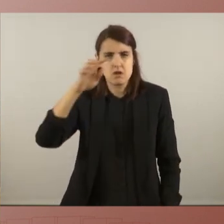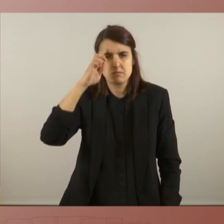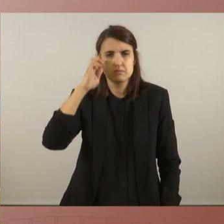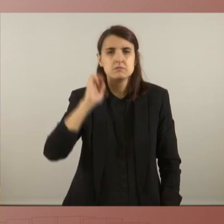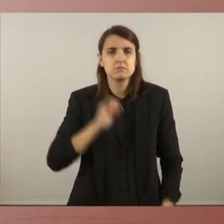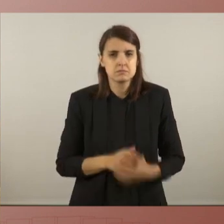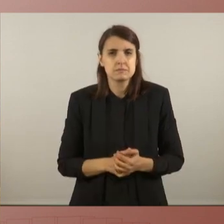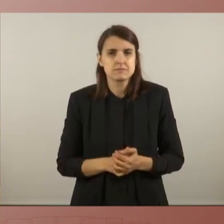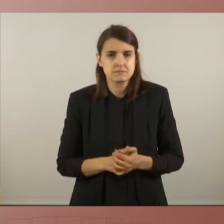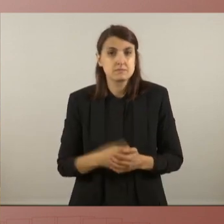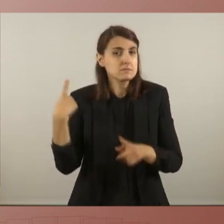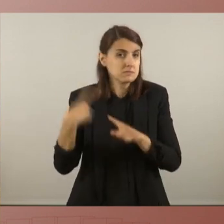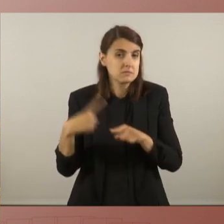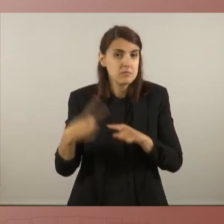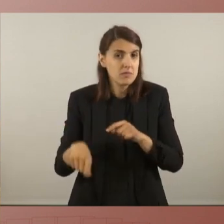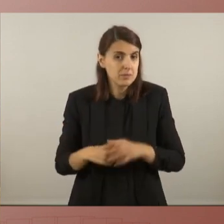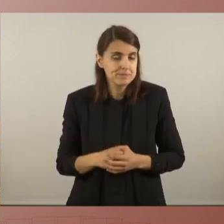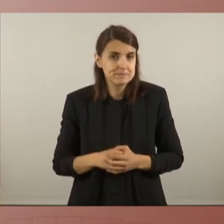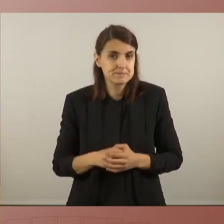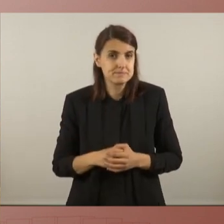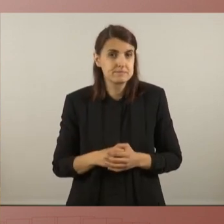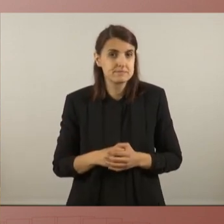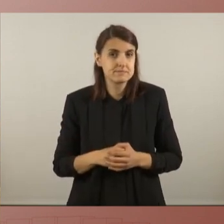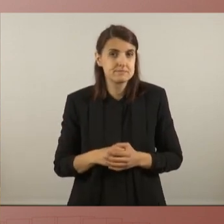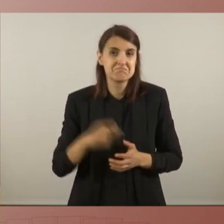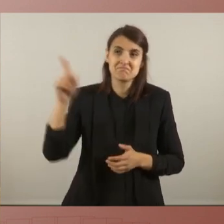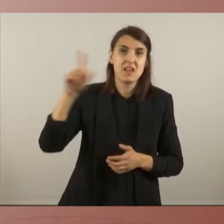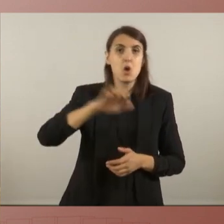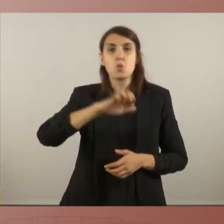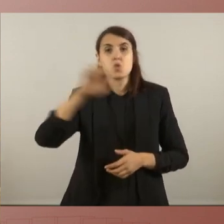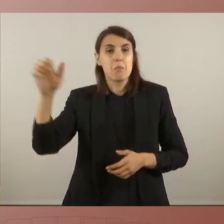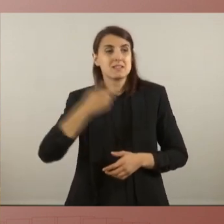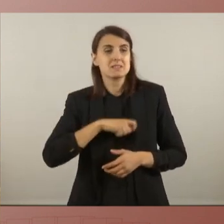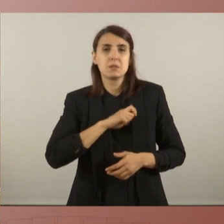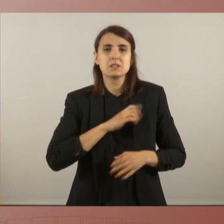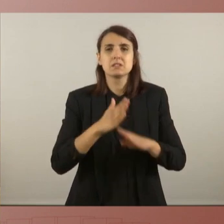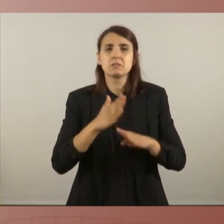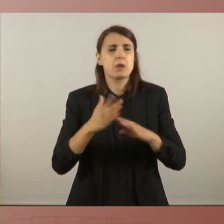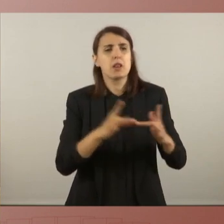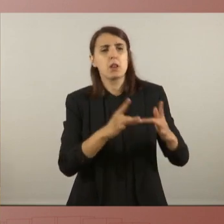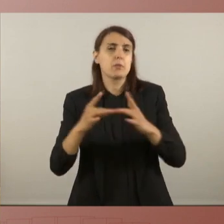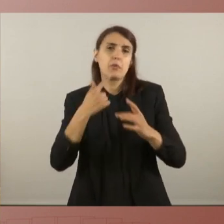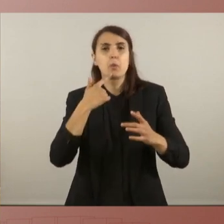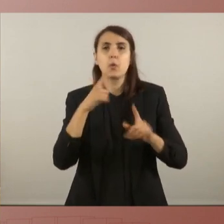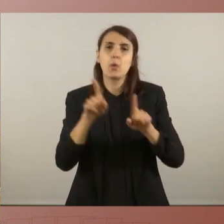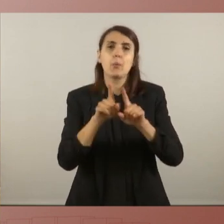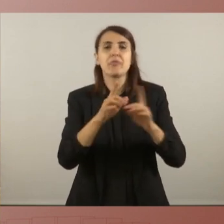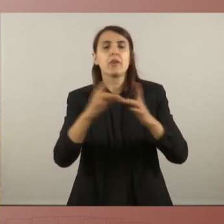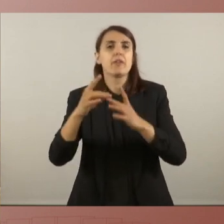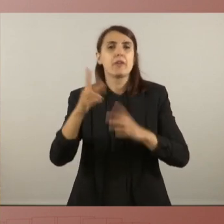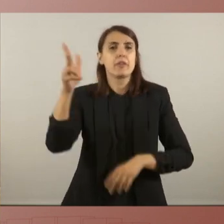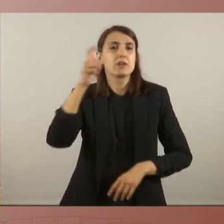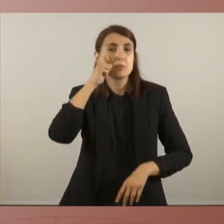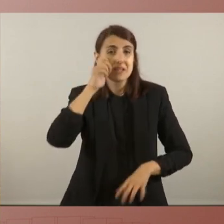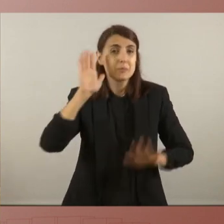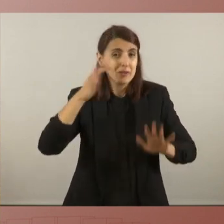que s'erigeix com a arieta dels drets humans només de defensa d